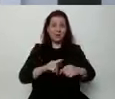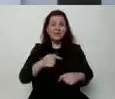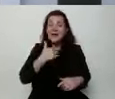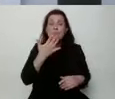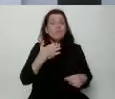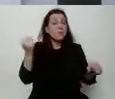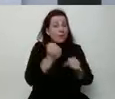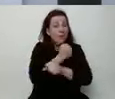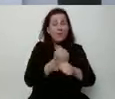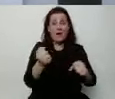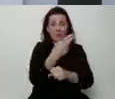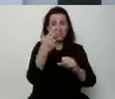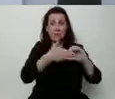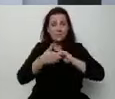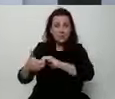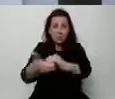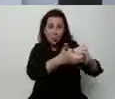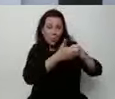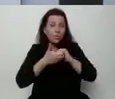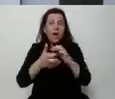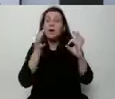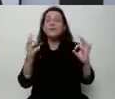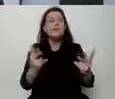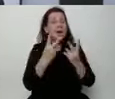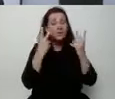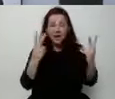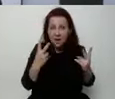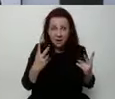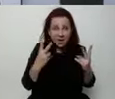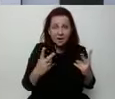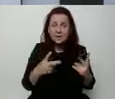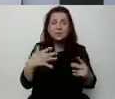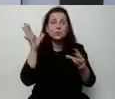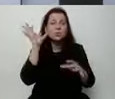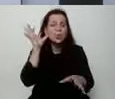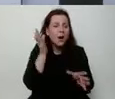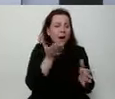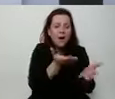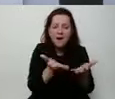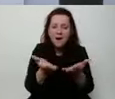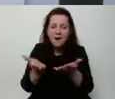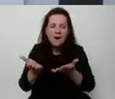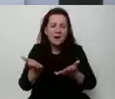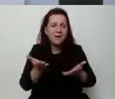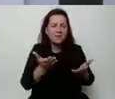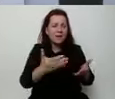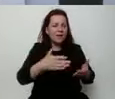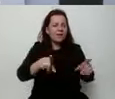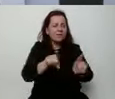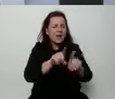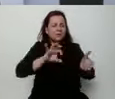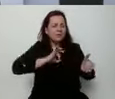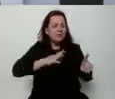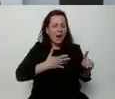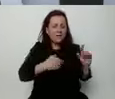wspólnocie. I dzisiaj to, co najważniejsze, to przede wszystkim wsłuchanie się we własne postulaty programowe. Szymon Hołownia mówił